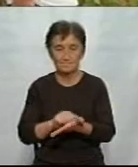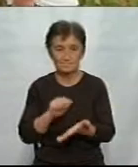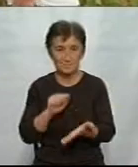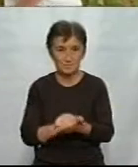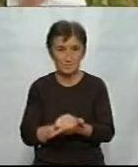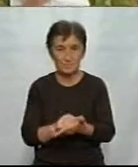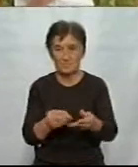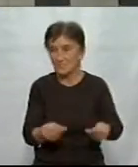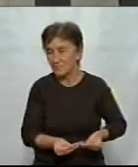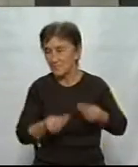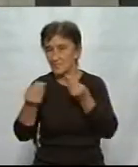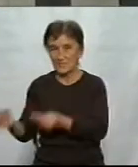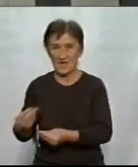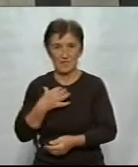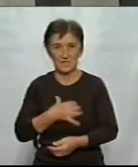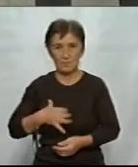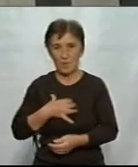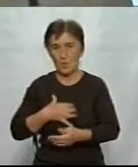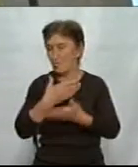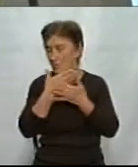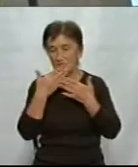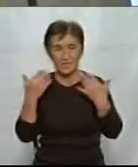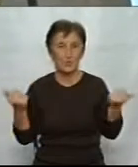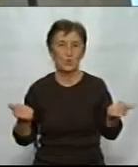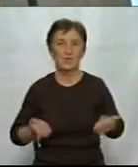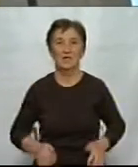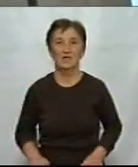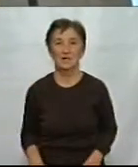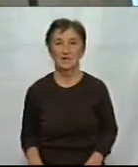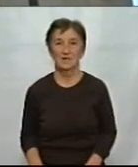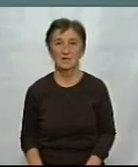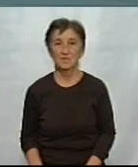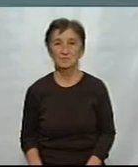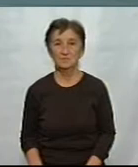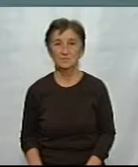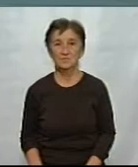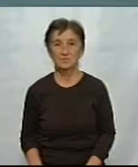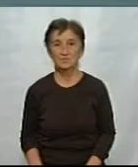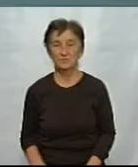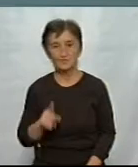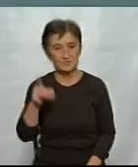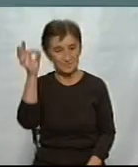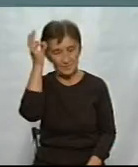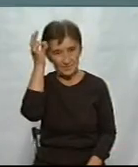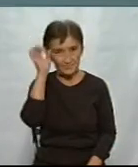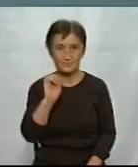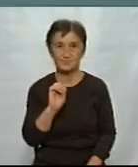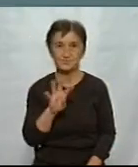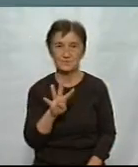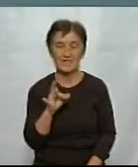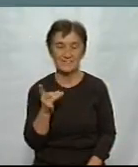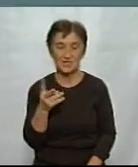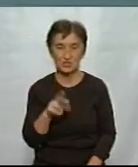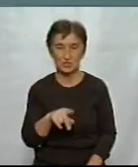кооператив «Політ» не надав. Олена Жикалова, Олександр Донцов. Новини на Суспільному. Кропивницький. Нагадаю, 14 січня у